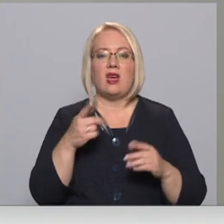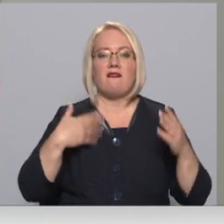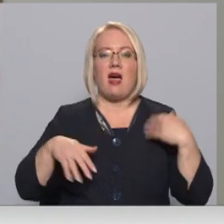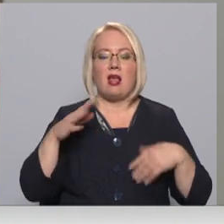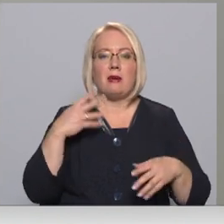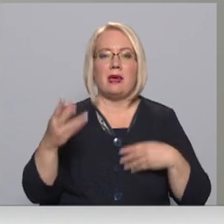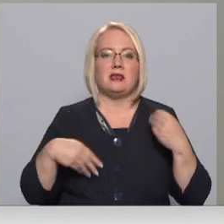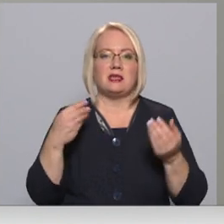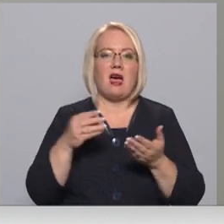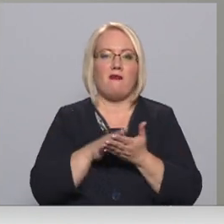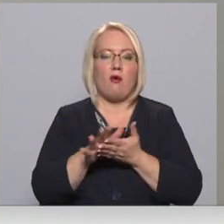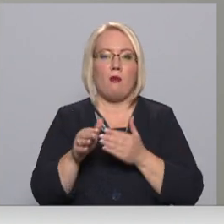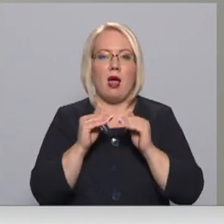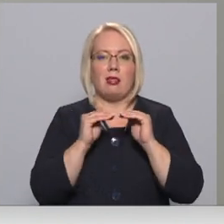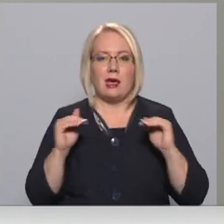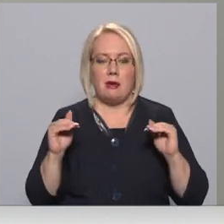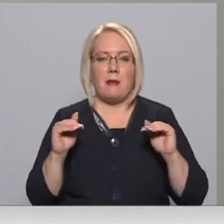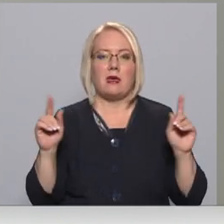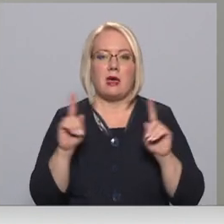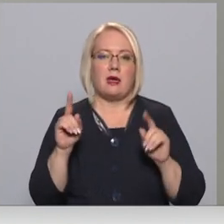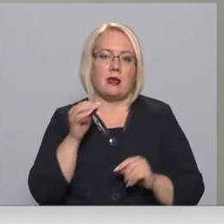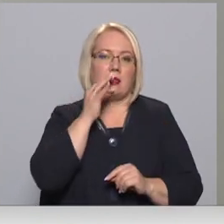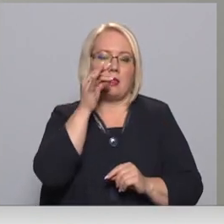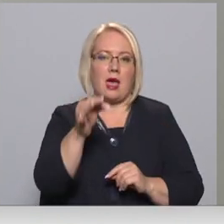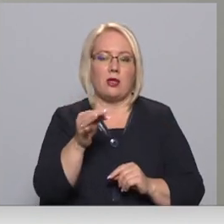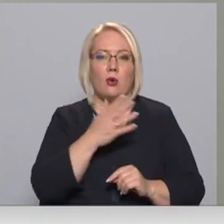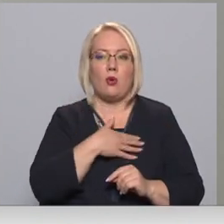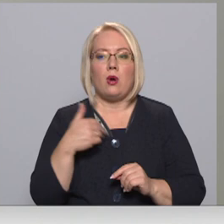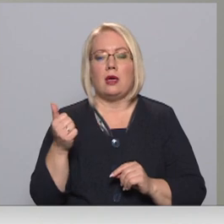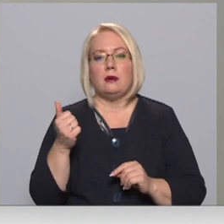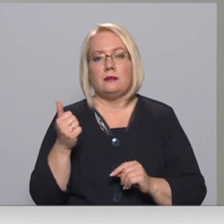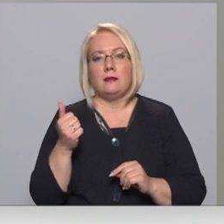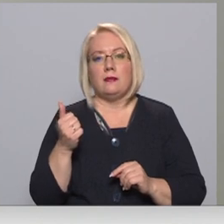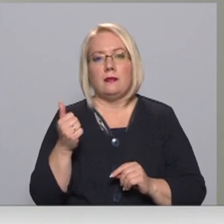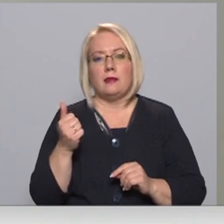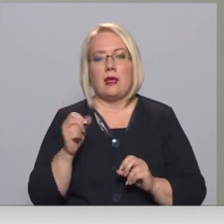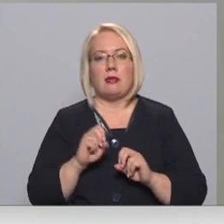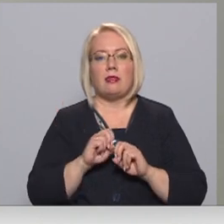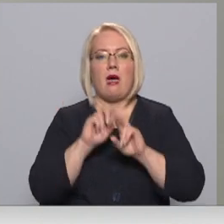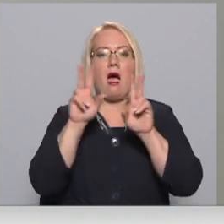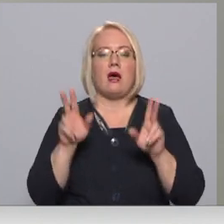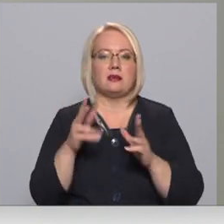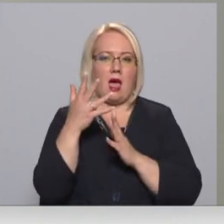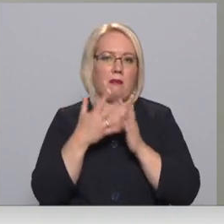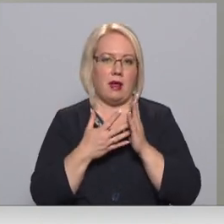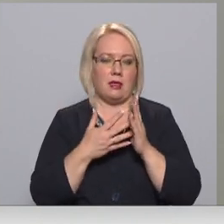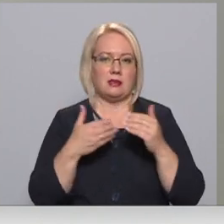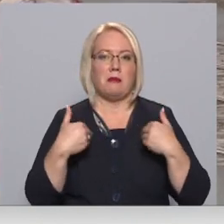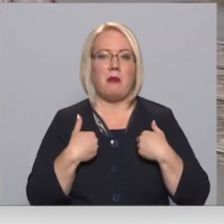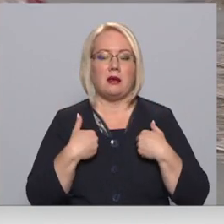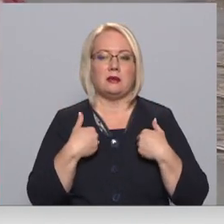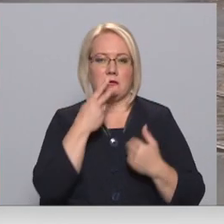izdevuma līmeņi ir, es pat teiktu, tāds samērā dāsni apreikināt. Tas ir mans